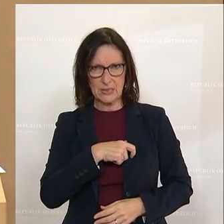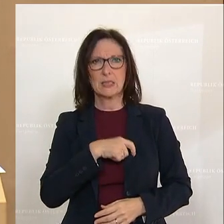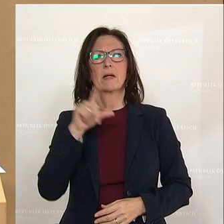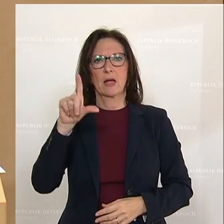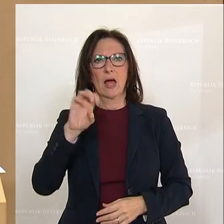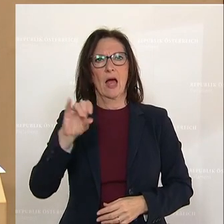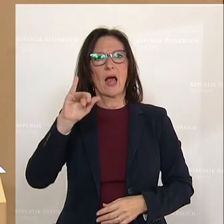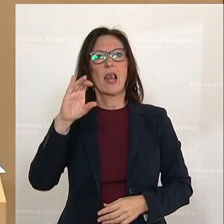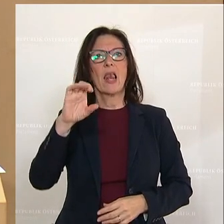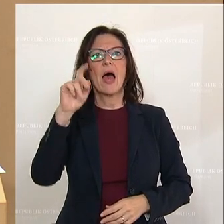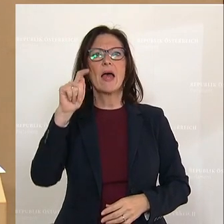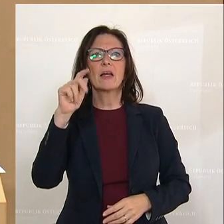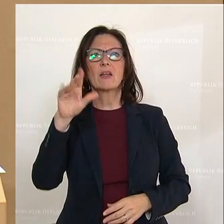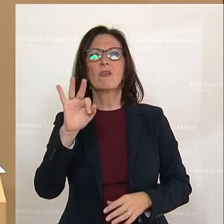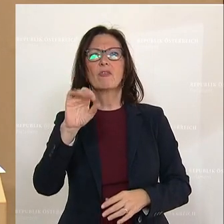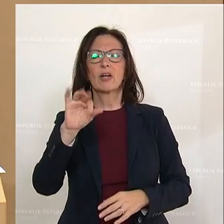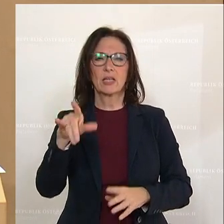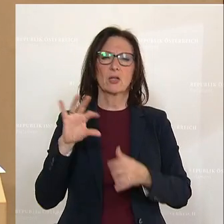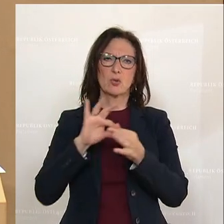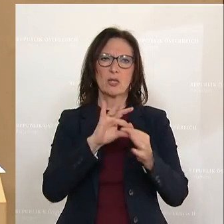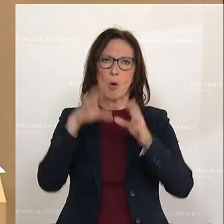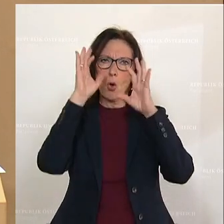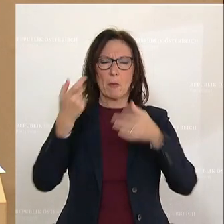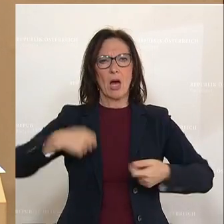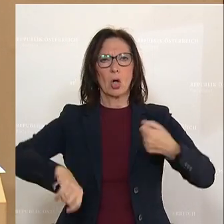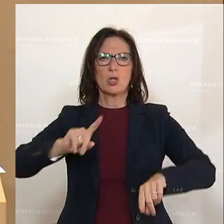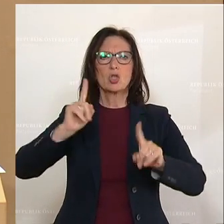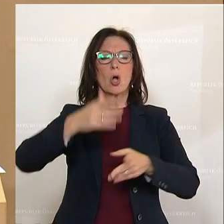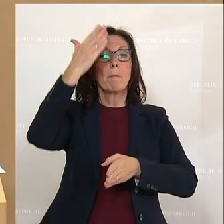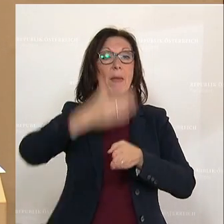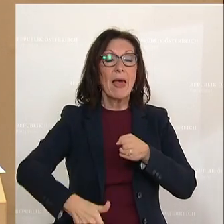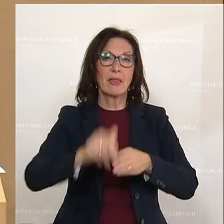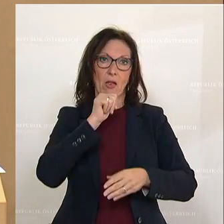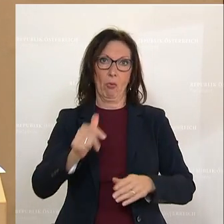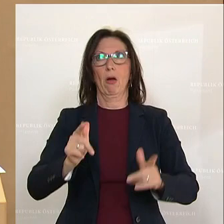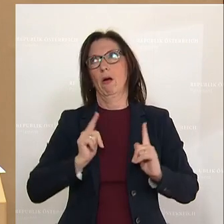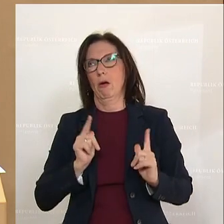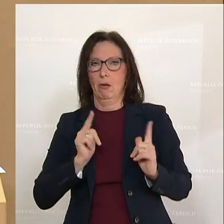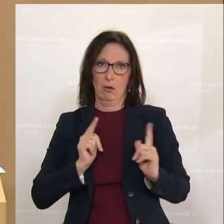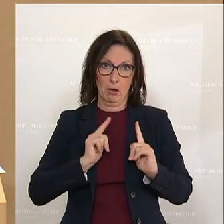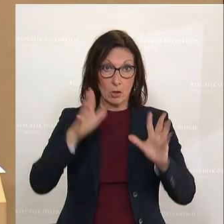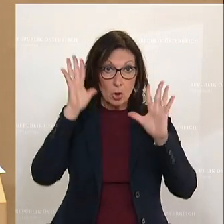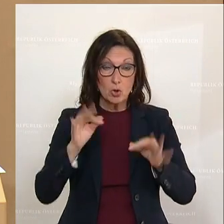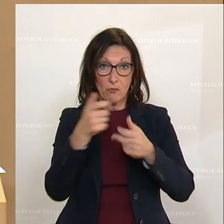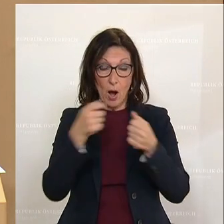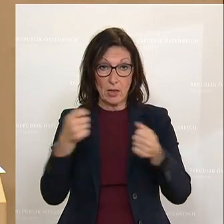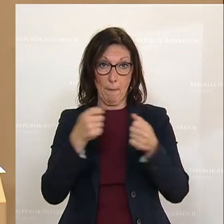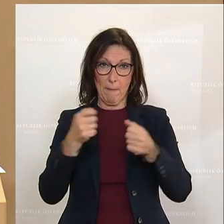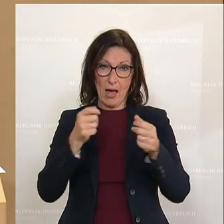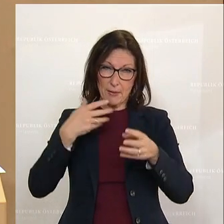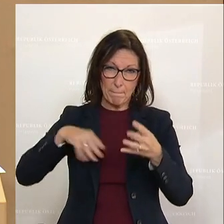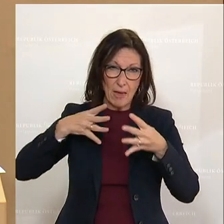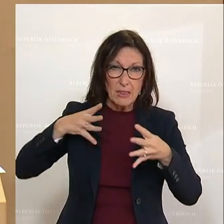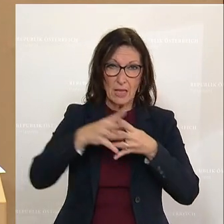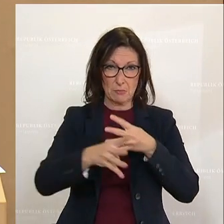an dem Bundeskanzler betreffend ÖVP-Korruption beenden statt aussitzen. Sofortmaßnahmen zur Stärkung von Transparenz, Aufklärung und Anstand